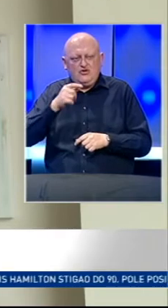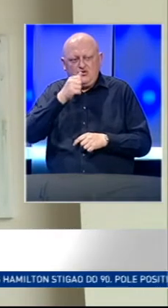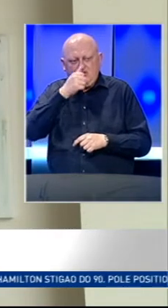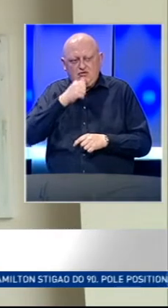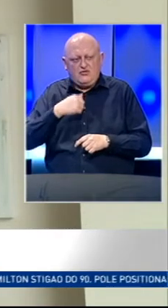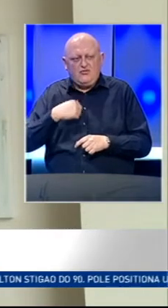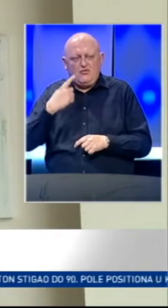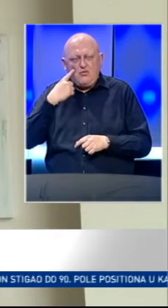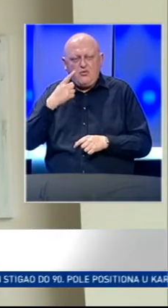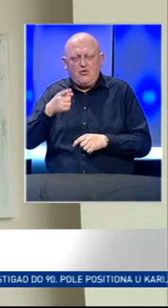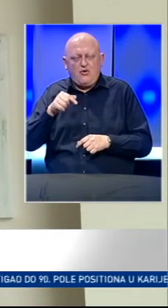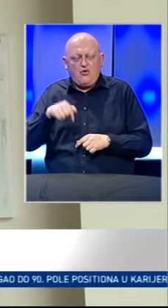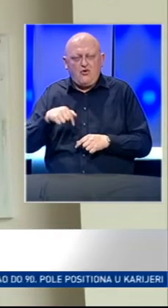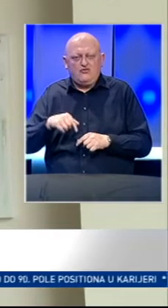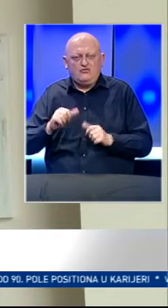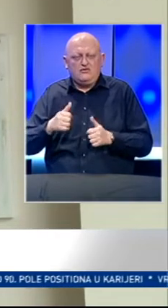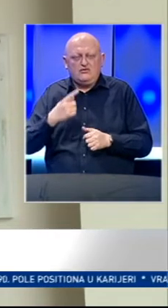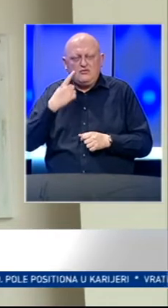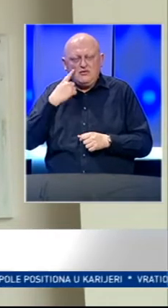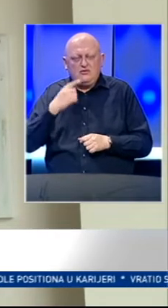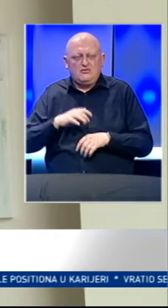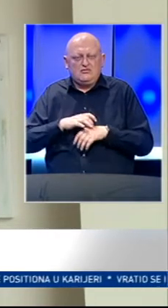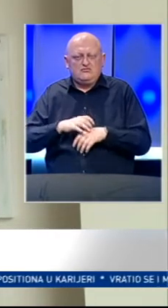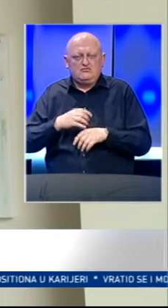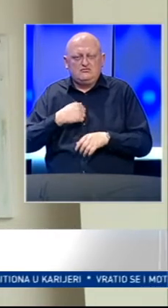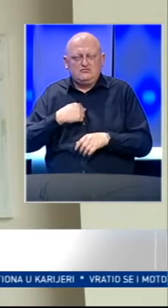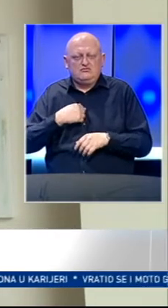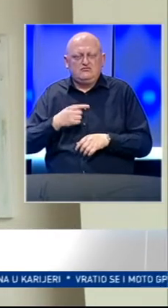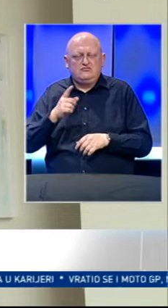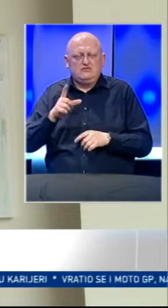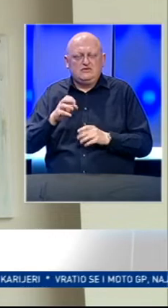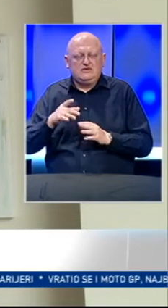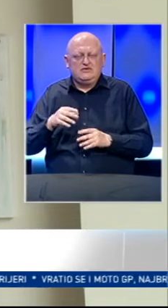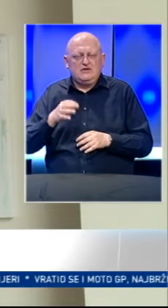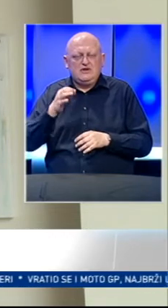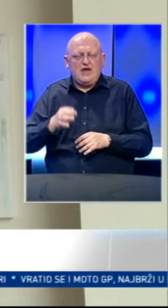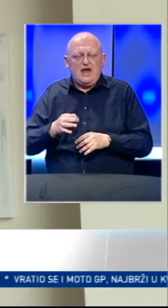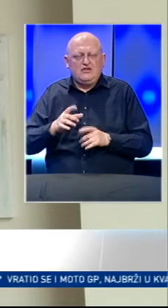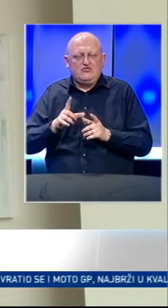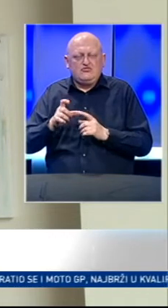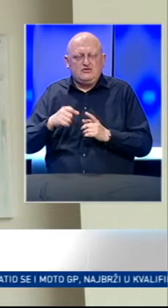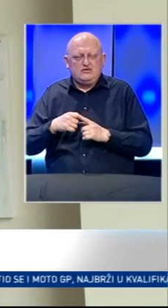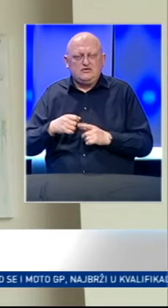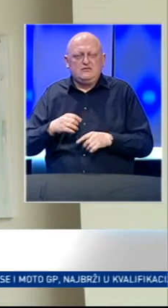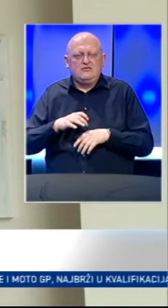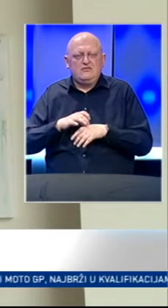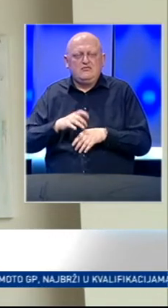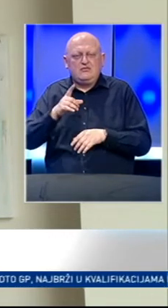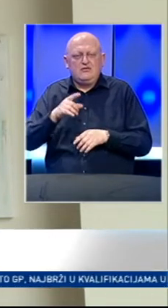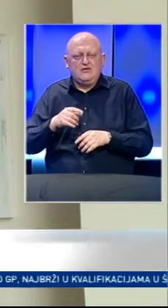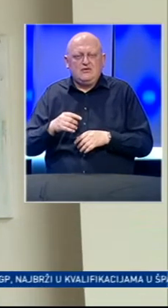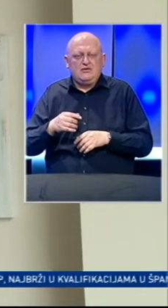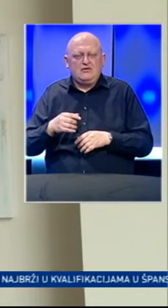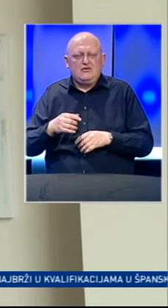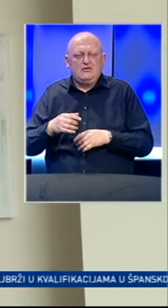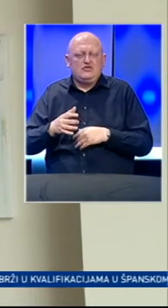pokušamo naučiti ovdje i što ćemo pokušati primijeniti i kod nas u Cazinu, u Ljusko-Hranskoj kantonu. To je primjena socijalno